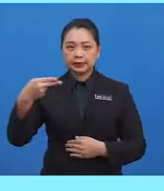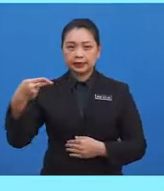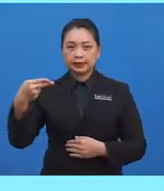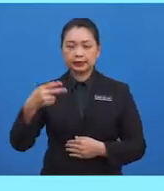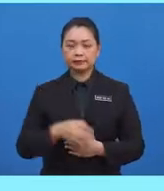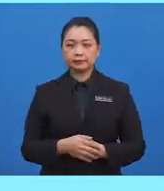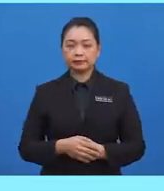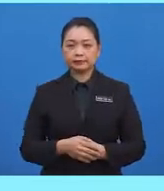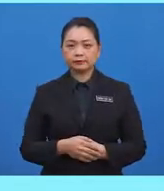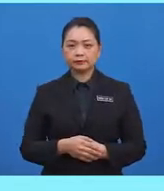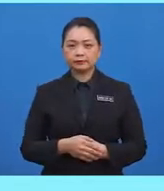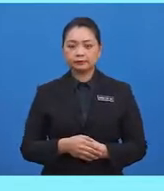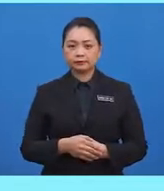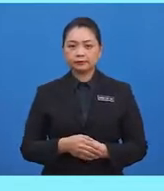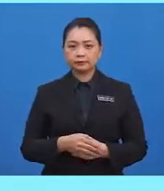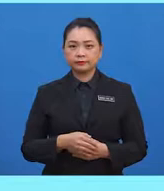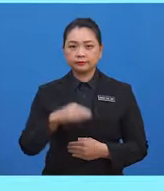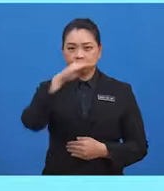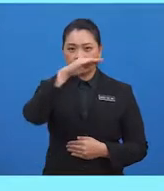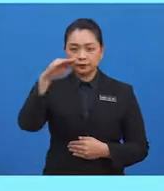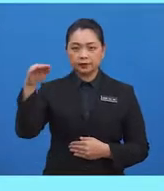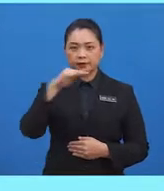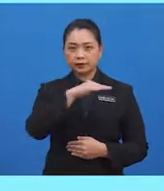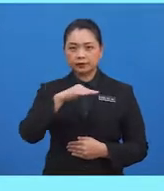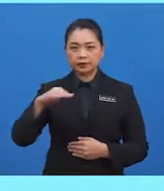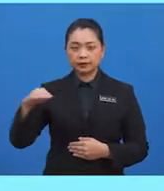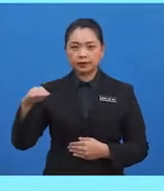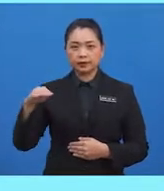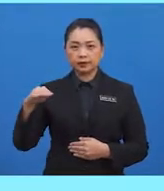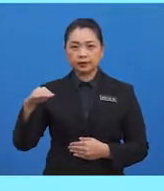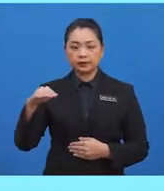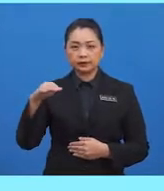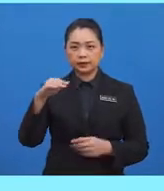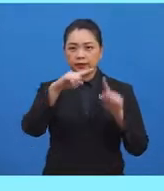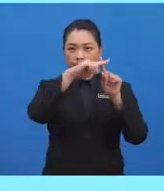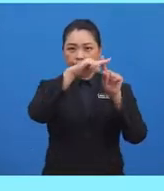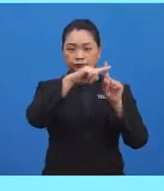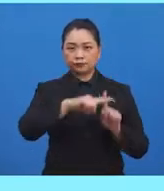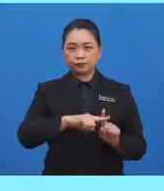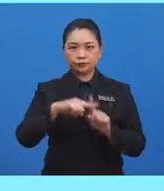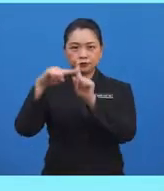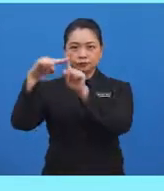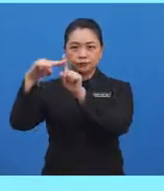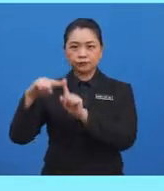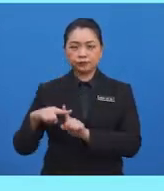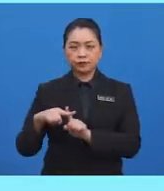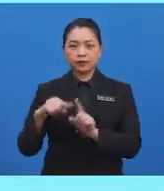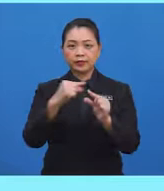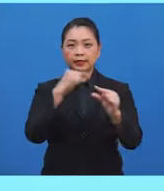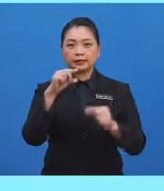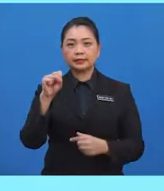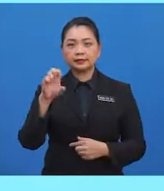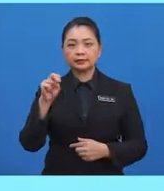Lihat kepada gambar raja ini. Bahagian ini dinamakan garis selari.